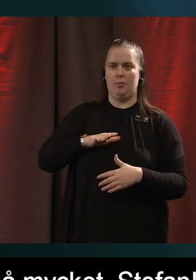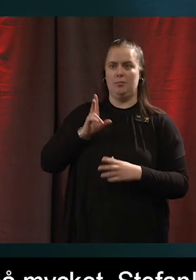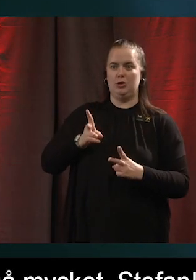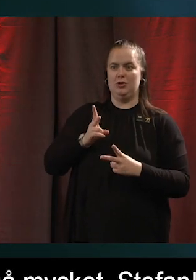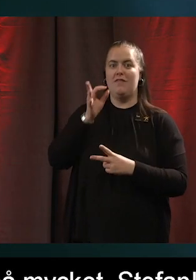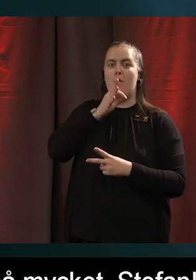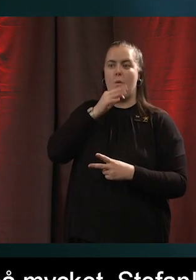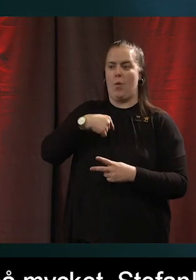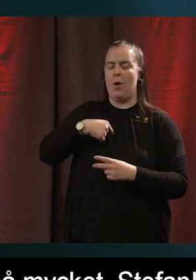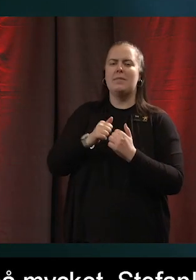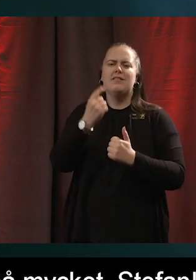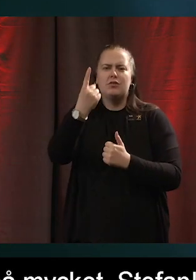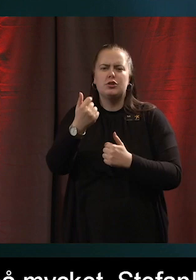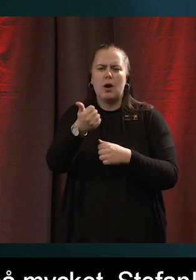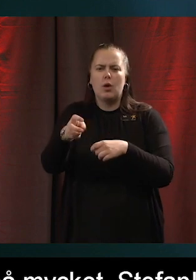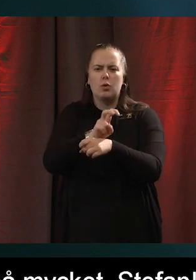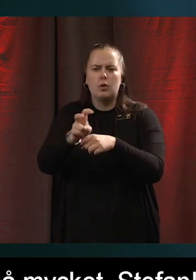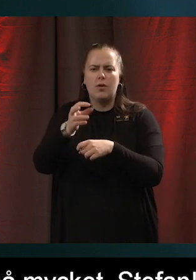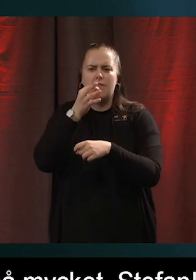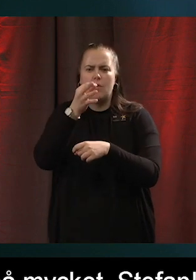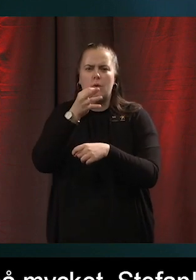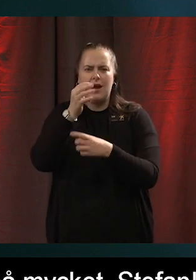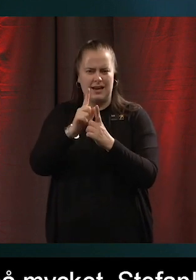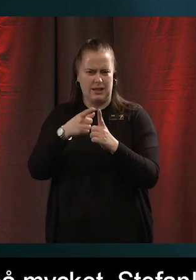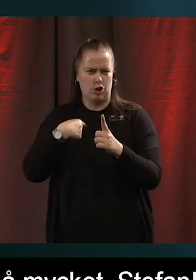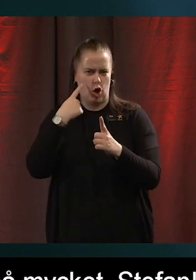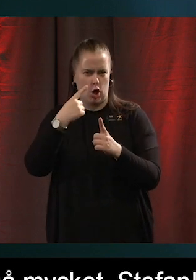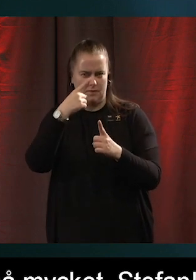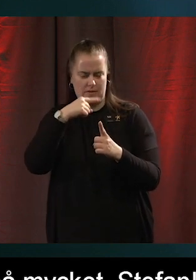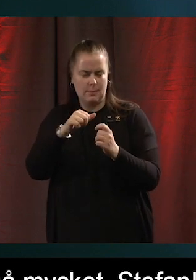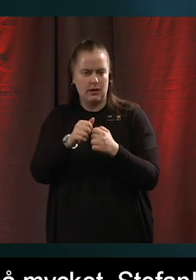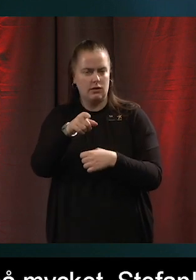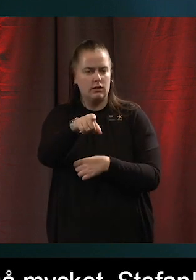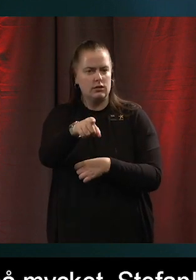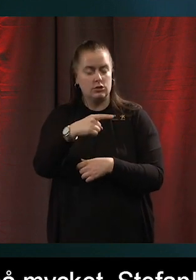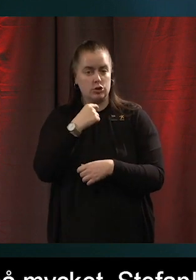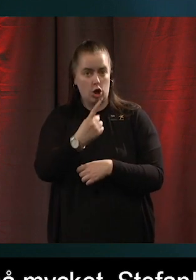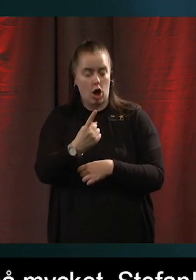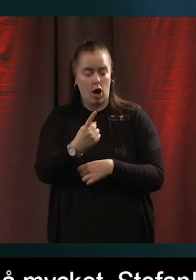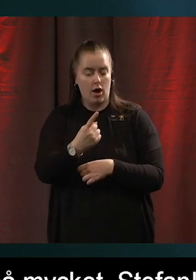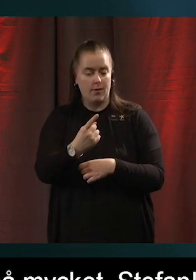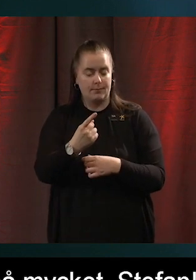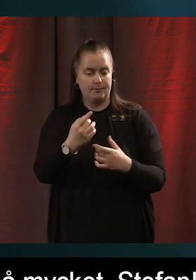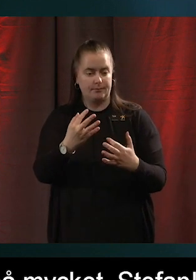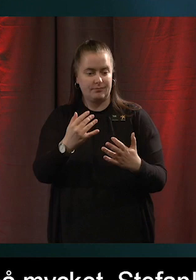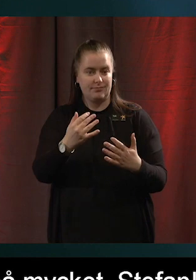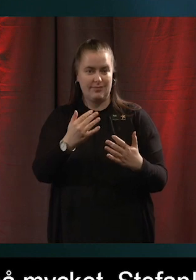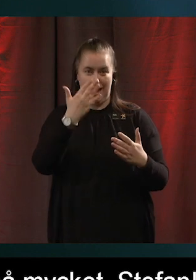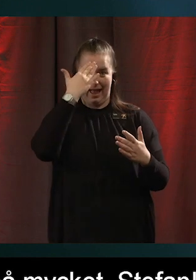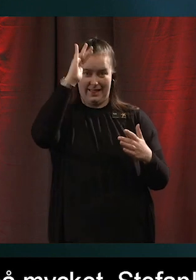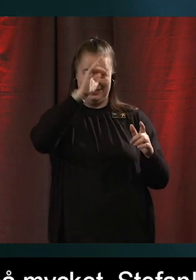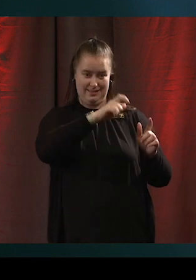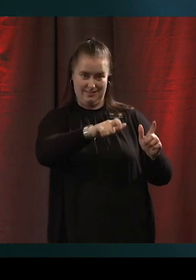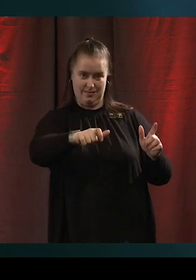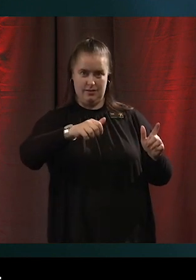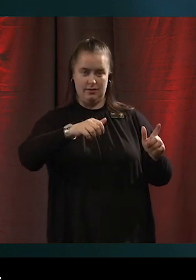Jag ska bara börja med en kontrollfråga. det kan vara så att jag hörde fel. Sade du att användningen av det digitala hos äldre går